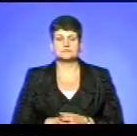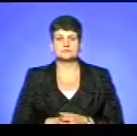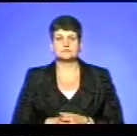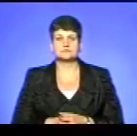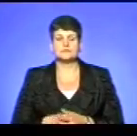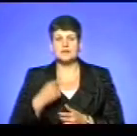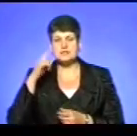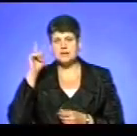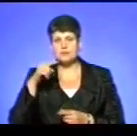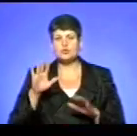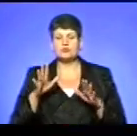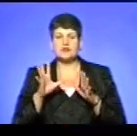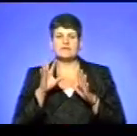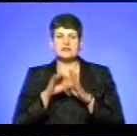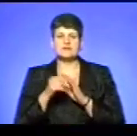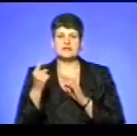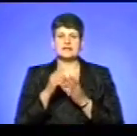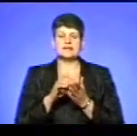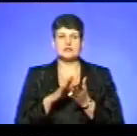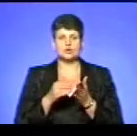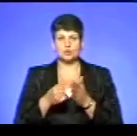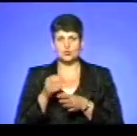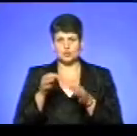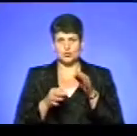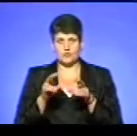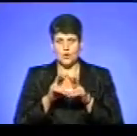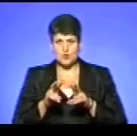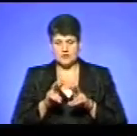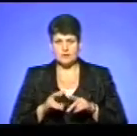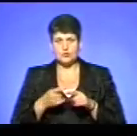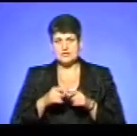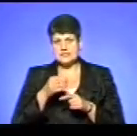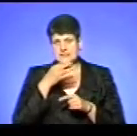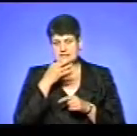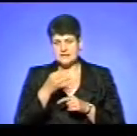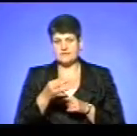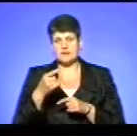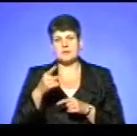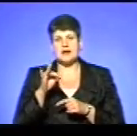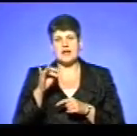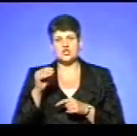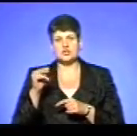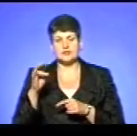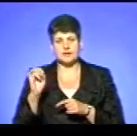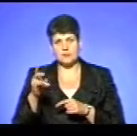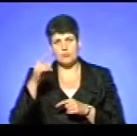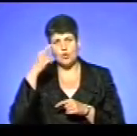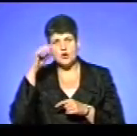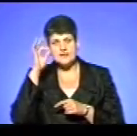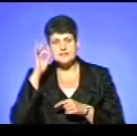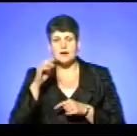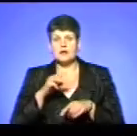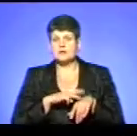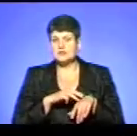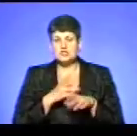Відомо, що події внесено до єдиного реєстру досудових розслідувань. Про це нам повідомив речник поліції Сергій Крета. Проте правоохоронці ще не